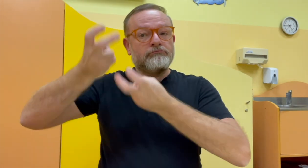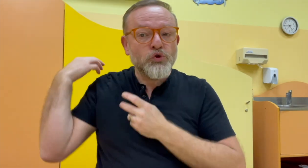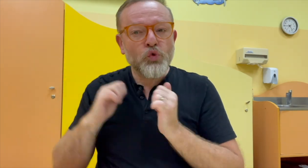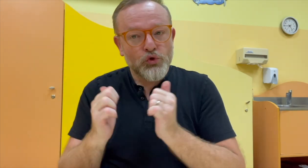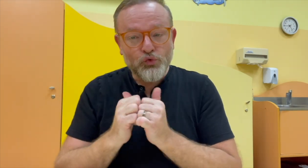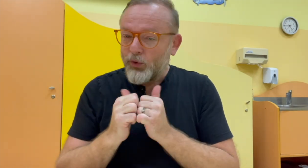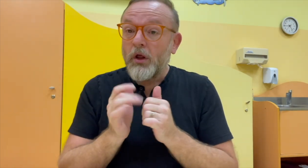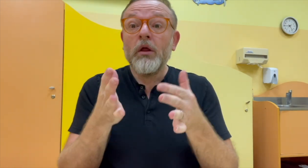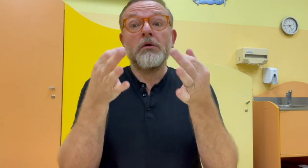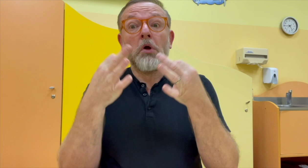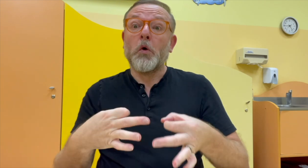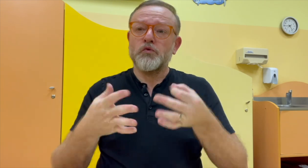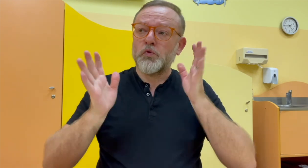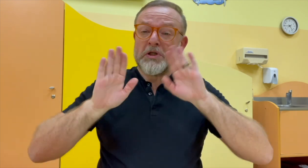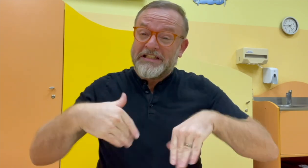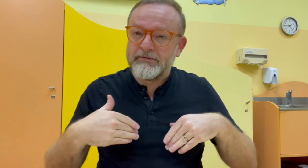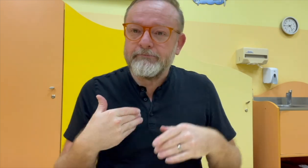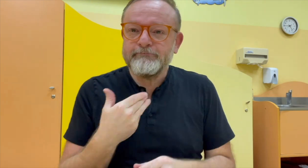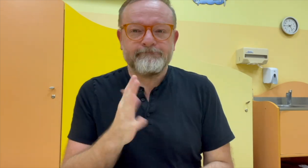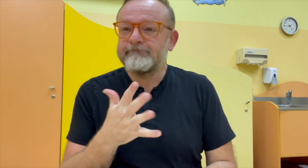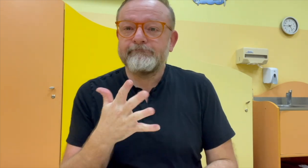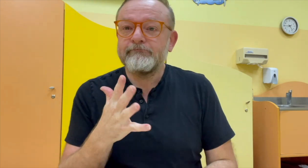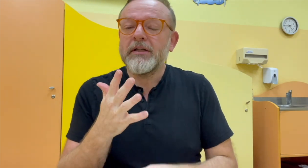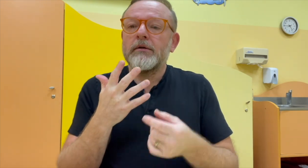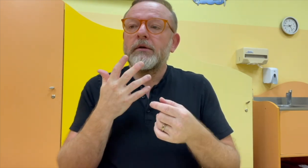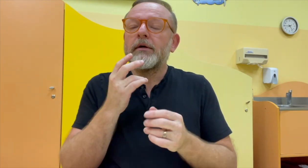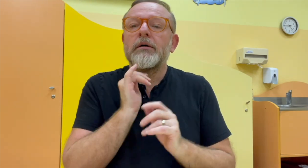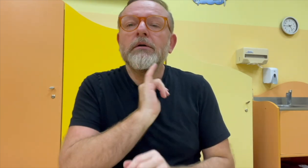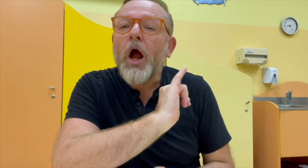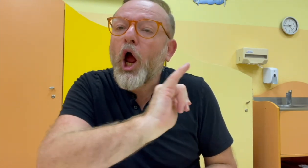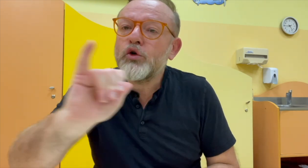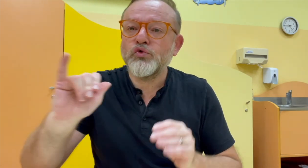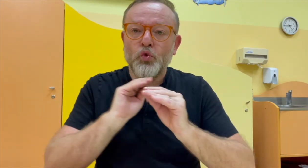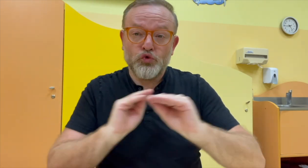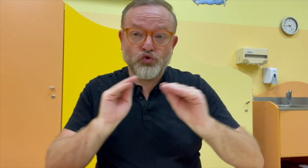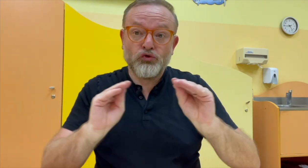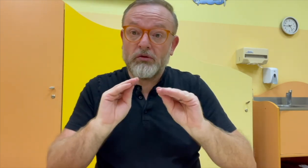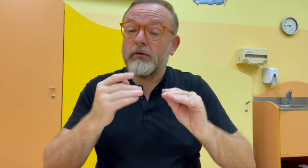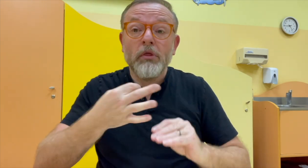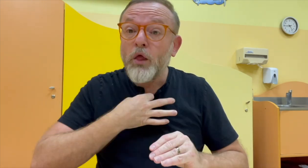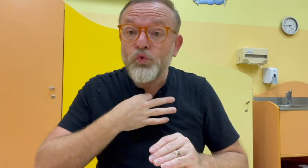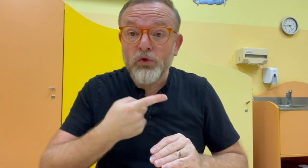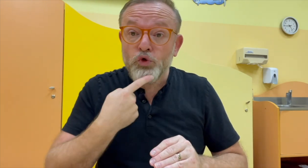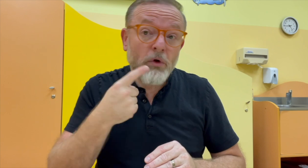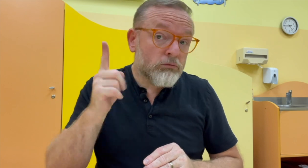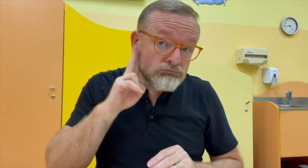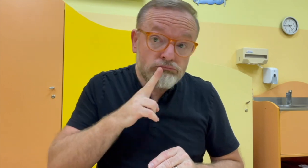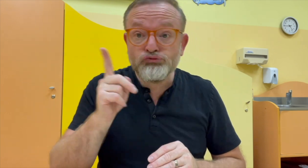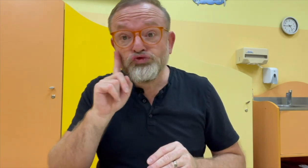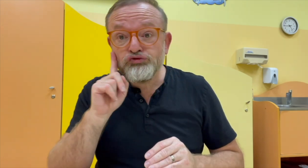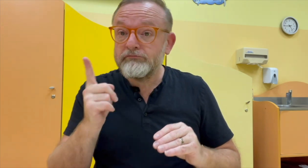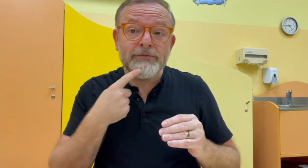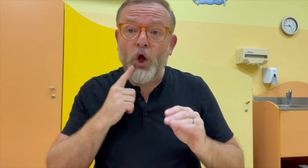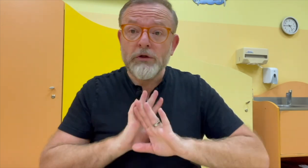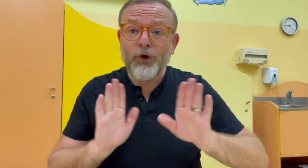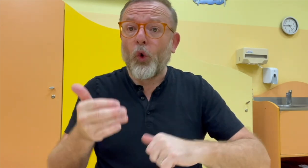je velmi náročné. Například, já jsem si povodně myslela, že to je snadné, ale není to tak. Je z vlastní zkušenosti.